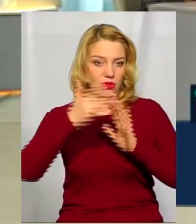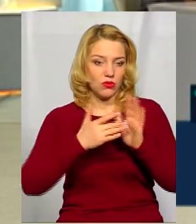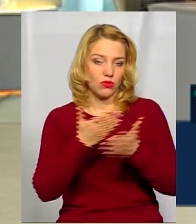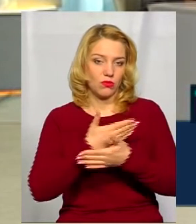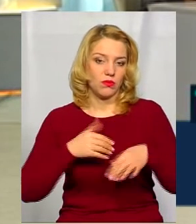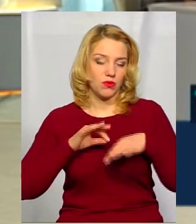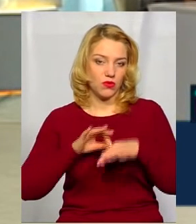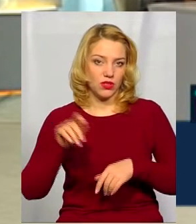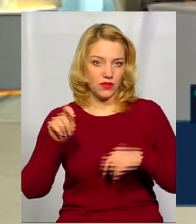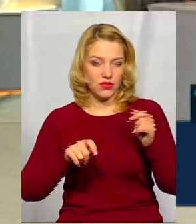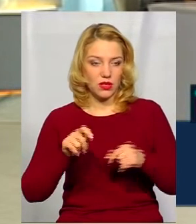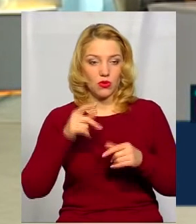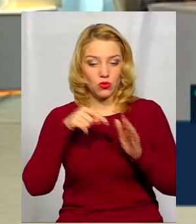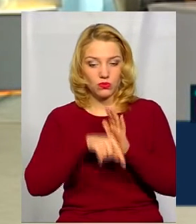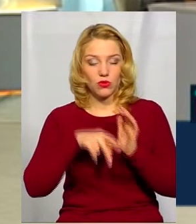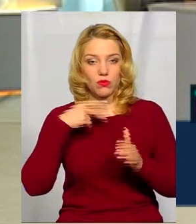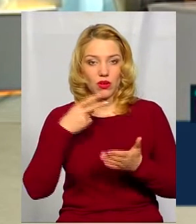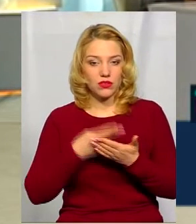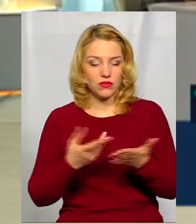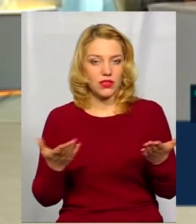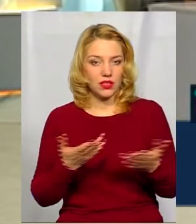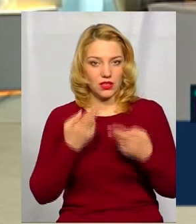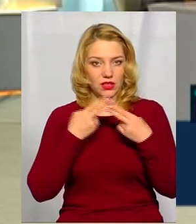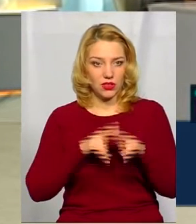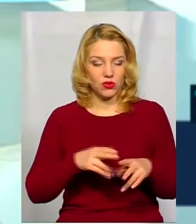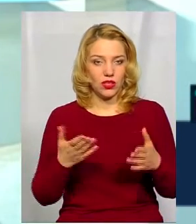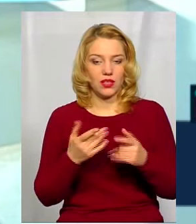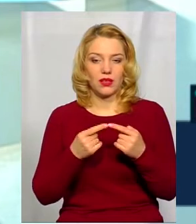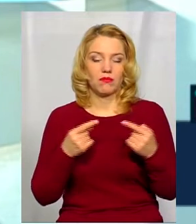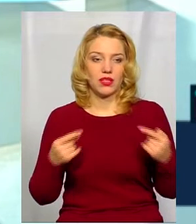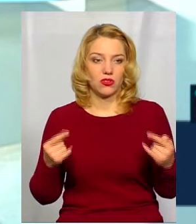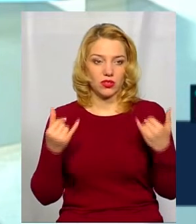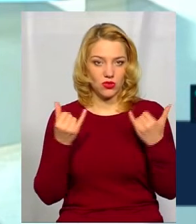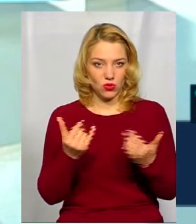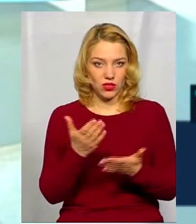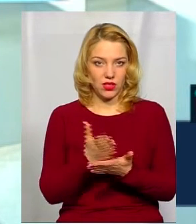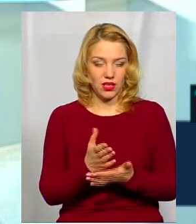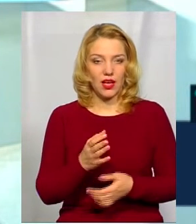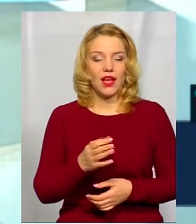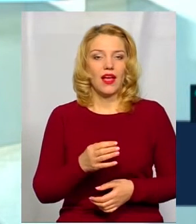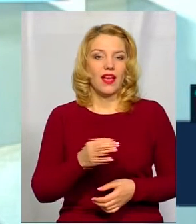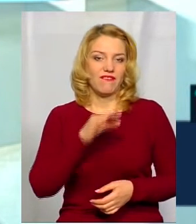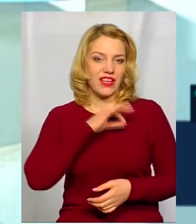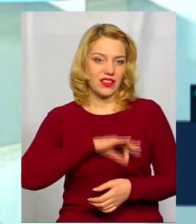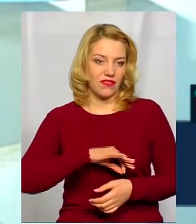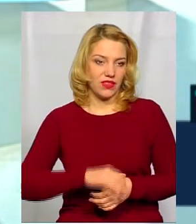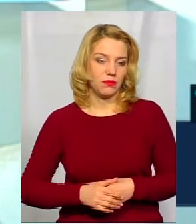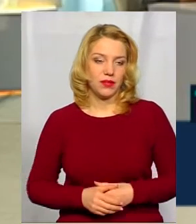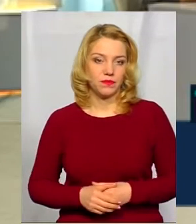і проводили фестиваль. Тобто показувати, які технології, які методи сьогодні є ефективними.